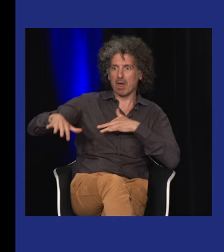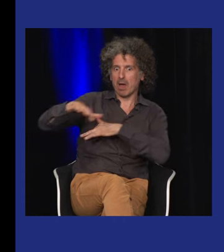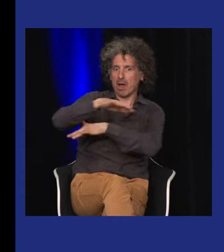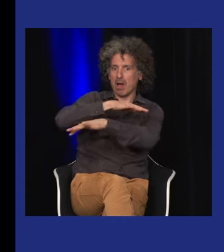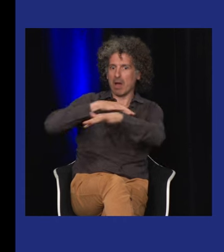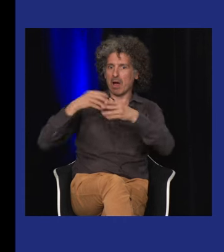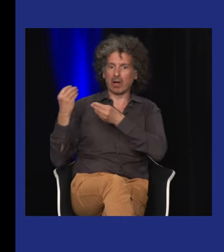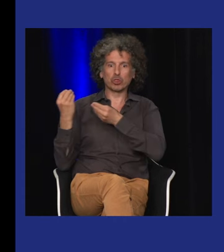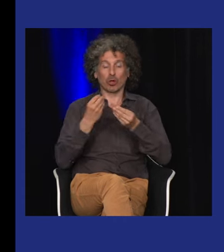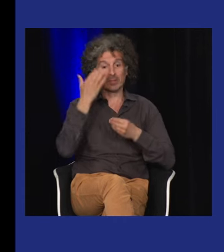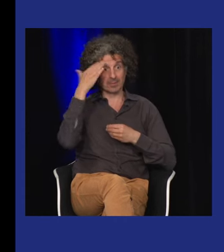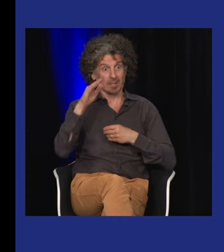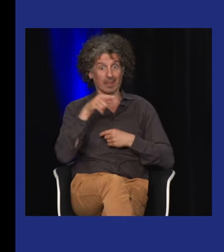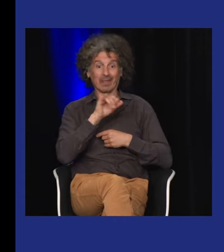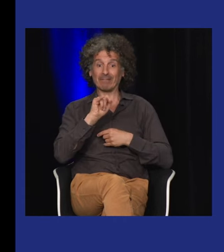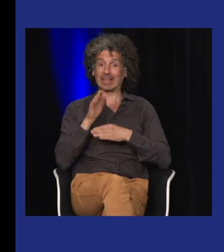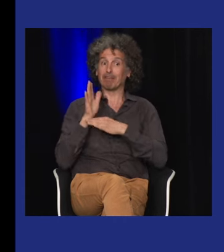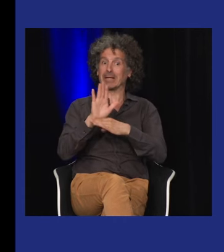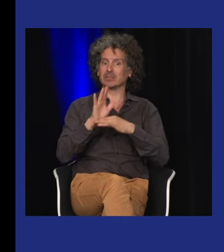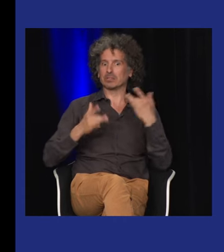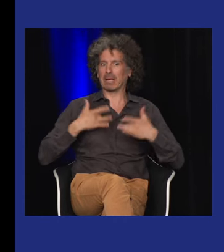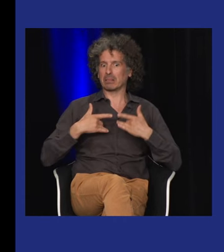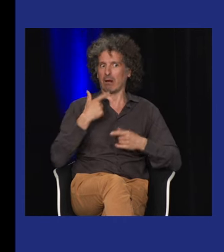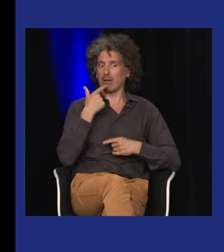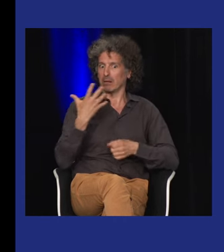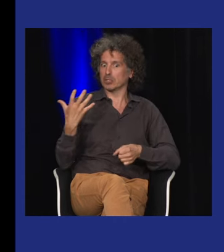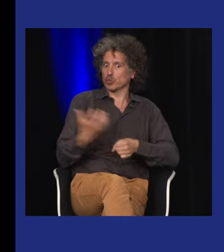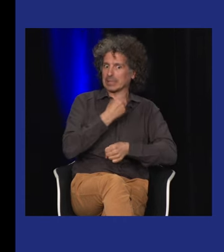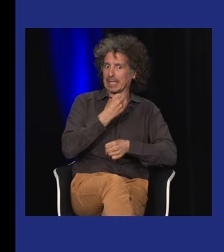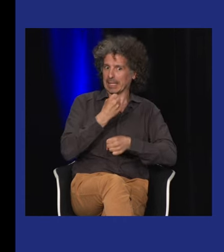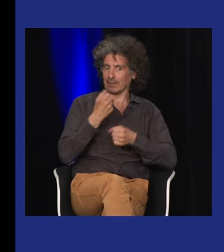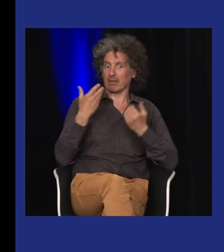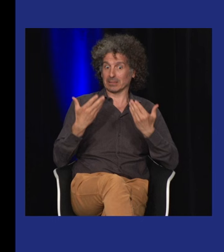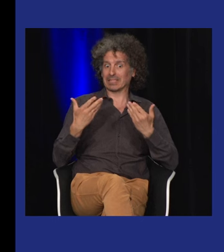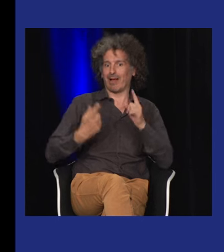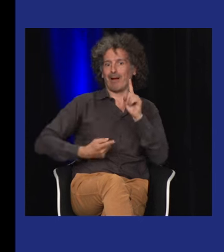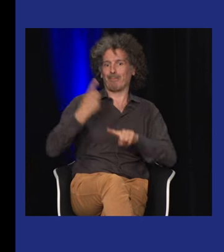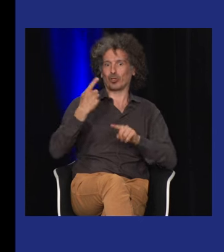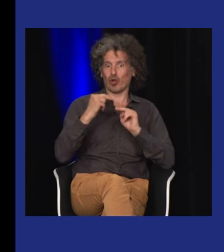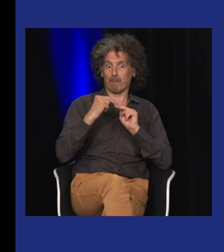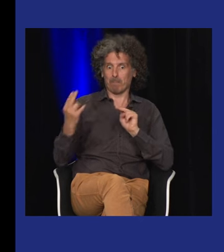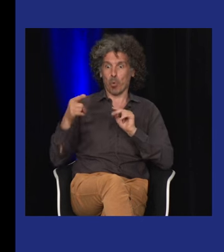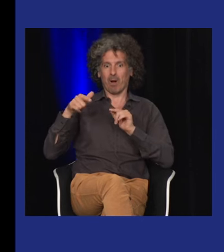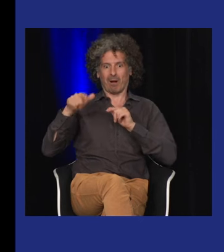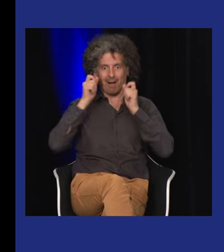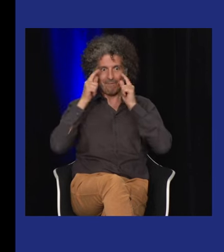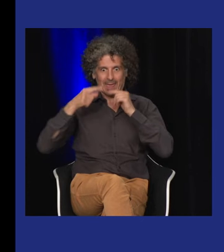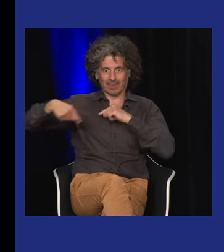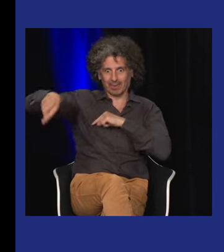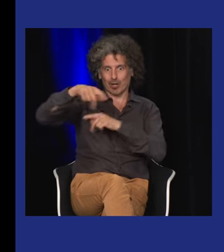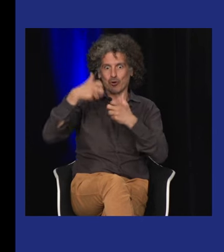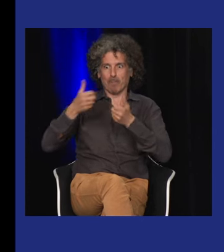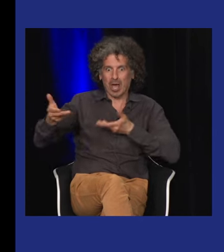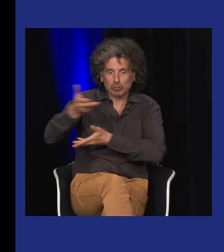et avec les américains et du coup il y avait eu des partages entre comédiens des représentations de spectacles c'était des réussites donc c'était